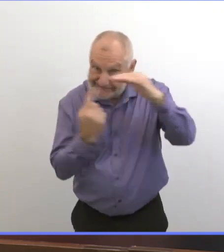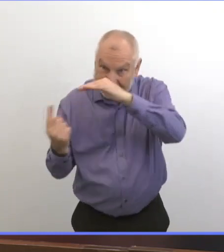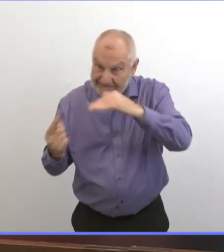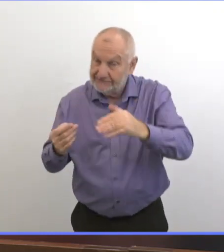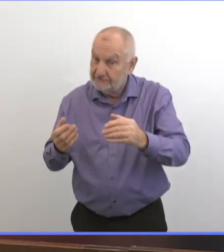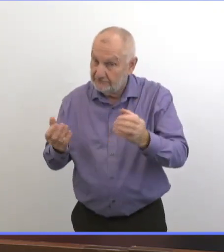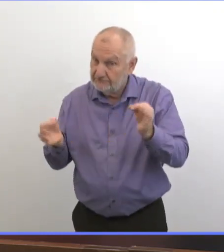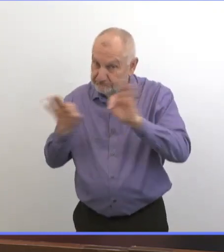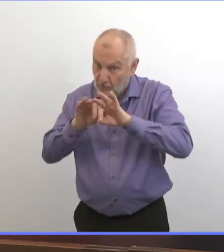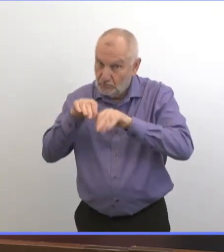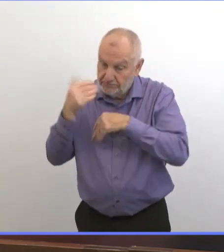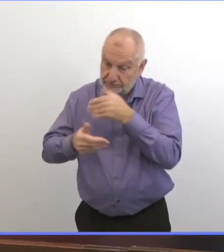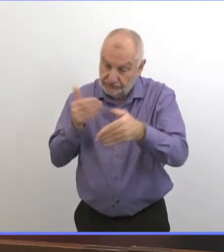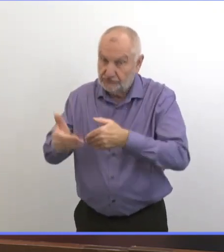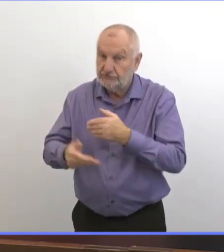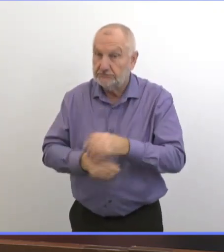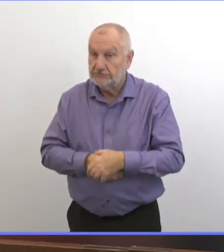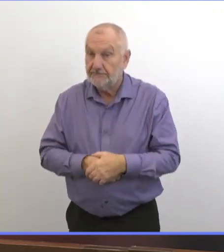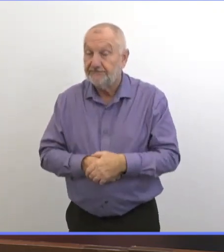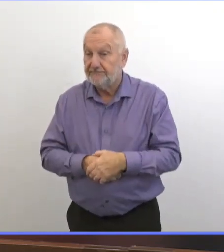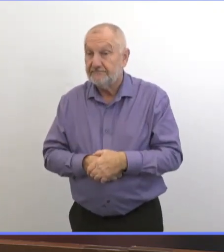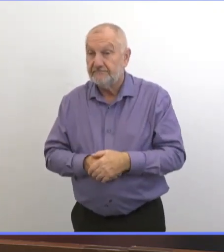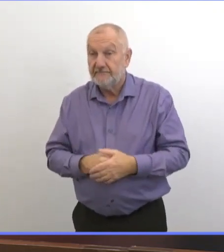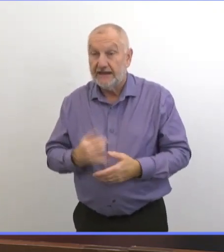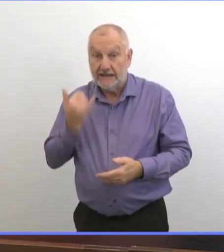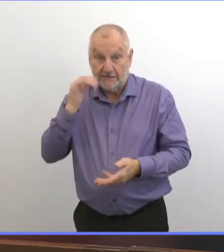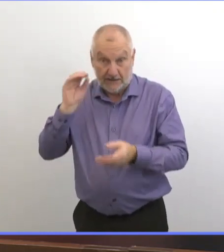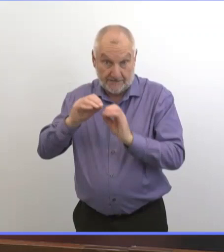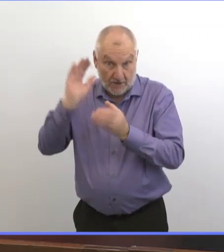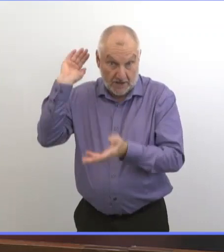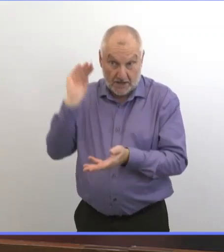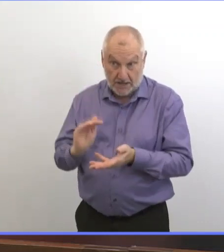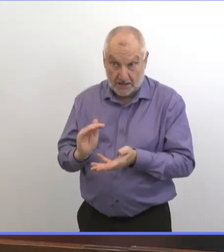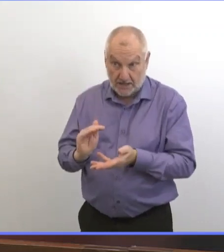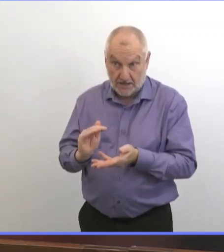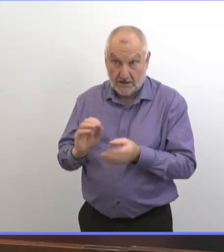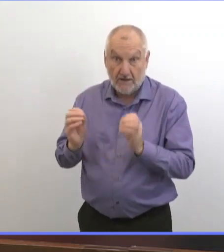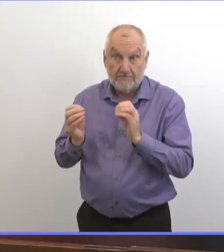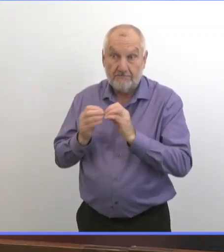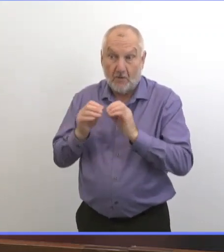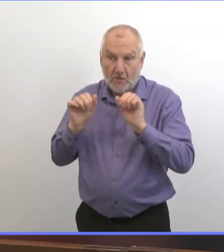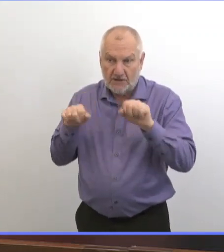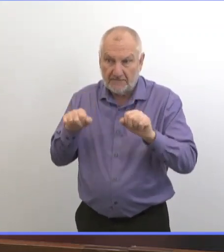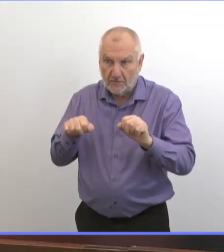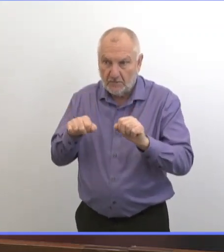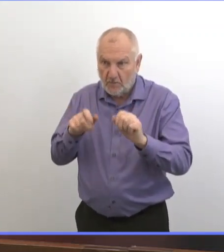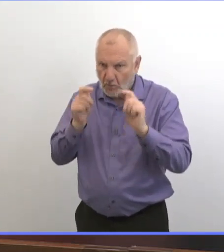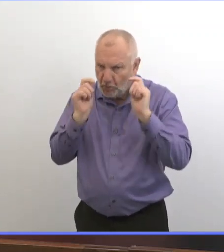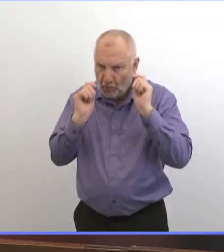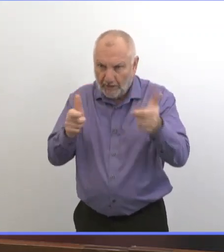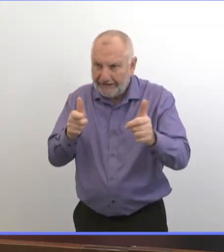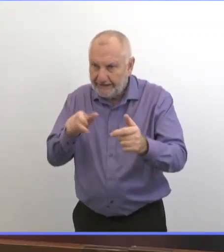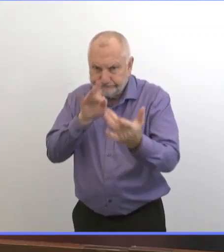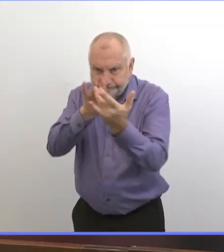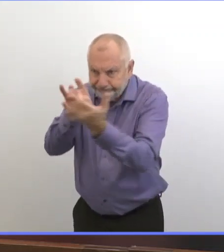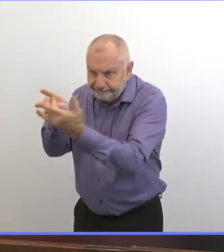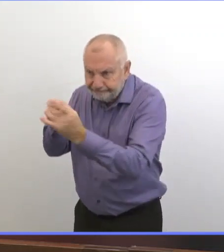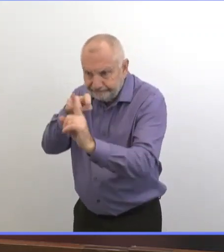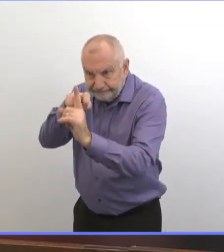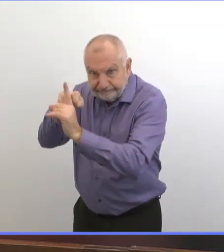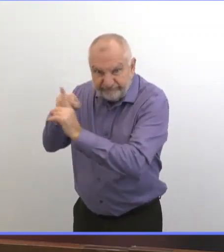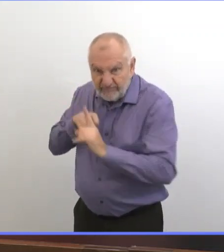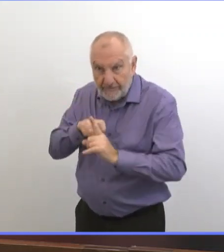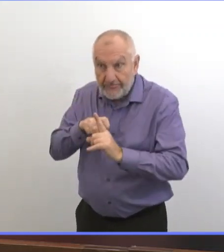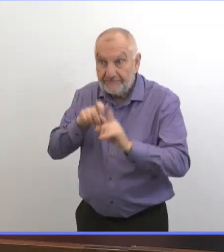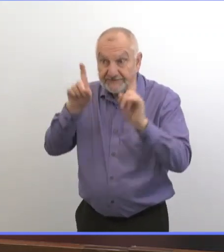oui, je pense qu'on pourrait avoir la capacité de faire le traçage de manière urgente, d